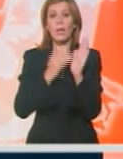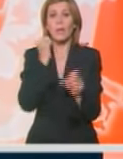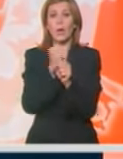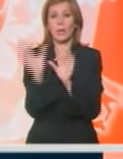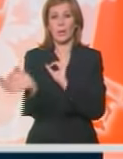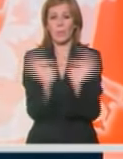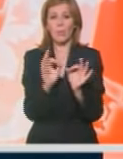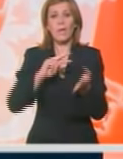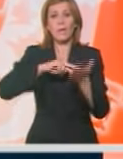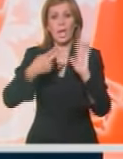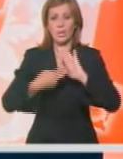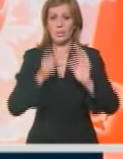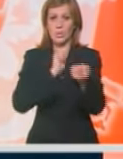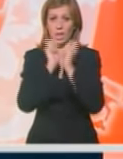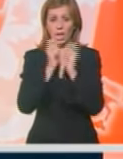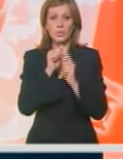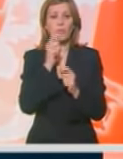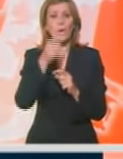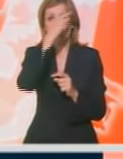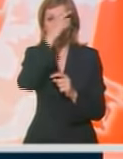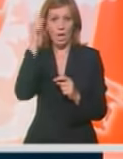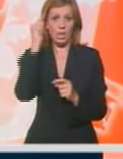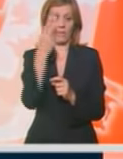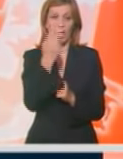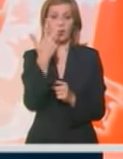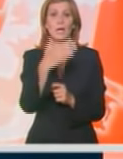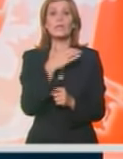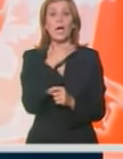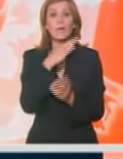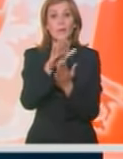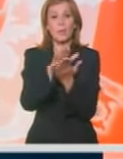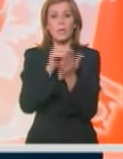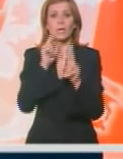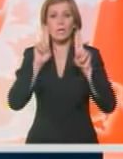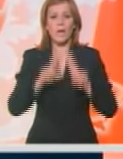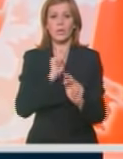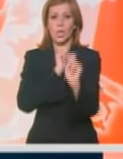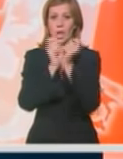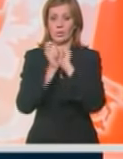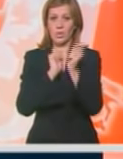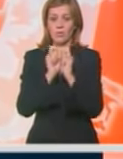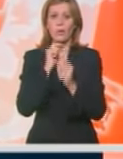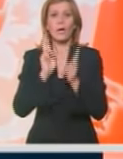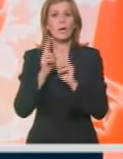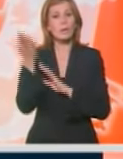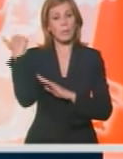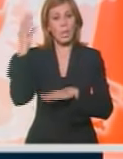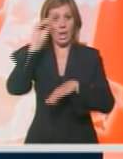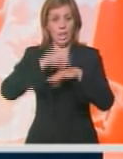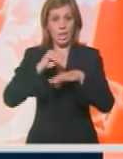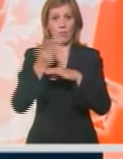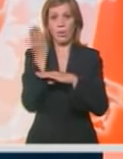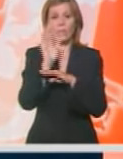pripremne tehničke razgovore, dok će u ponedeljak 23. augusta početi i zvanični razgovori. Kako su ranije najavili